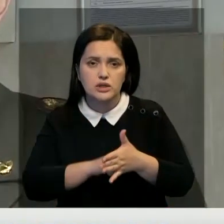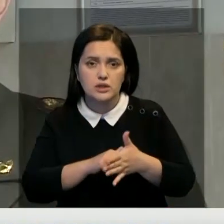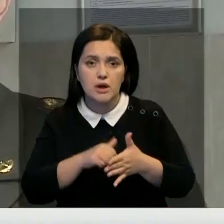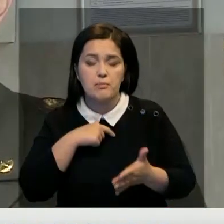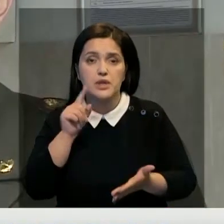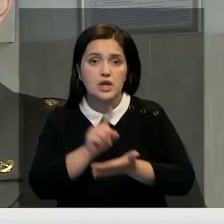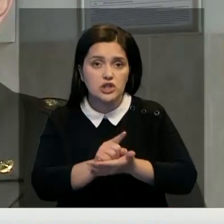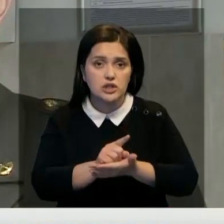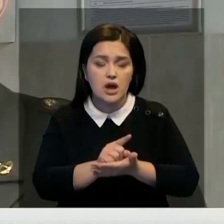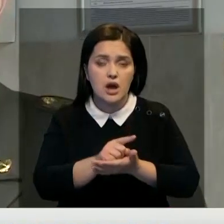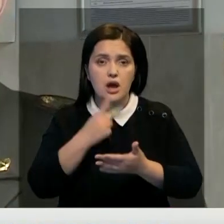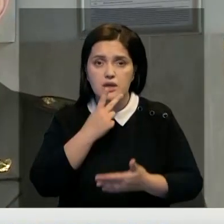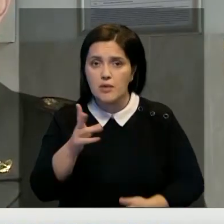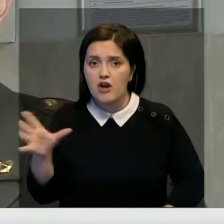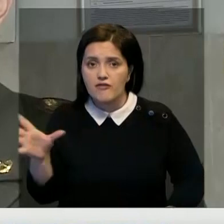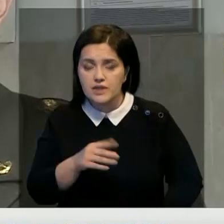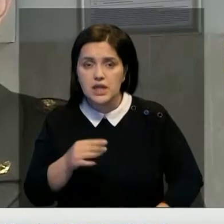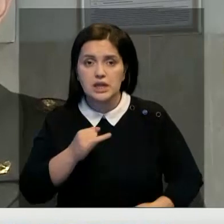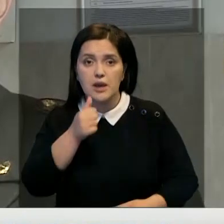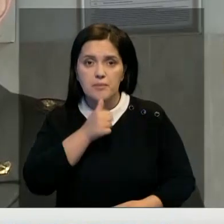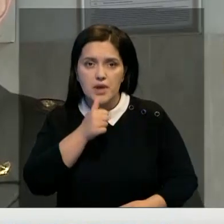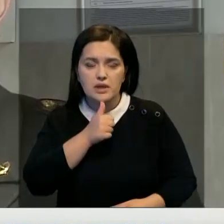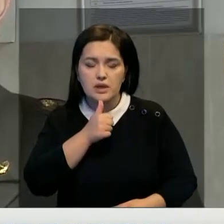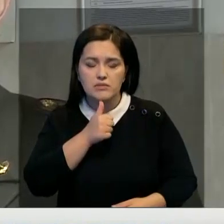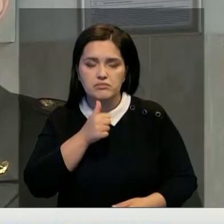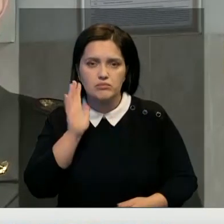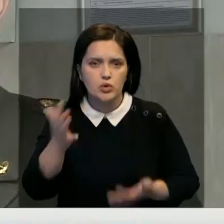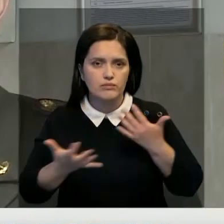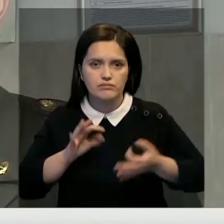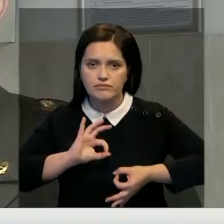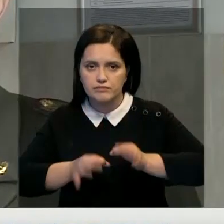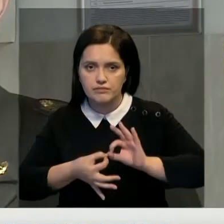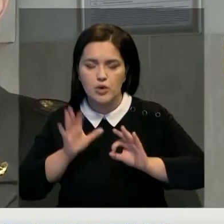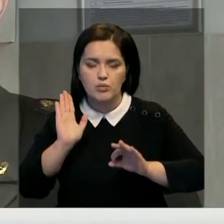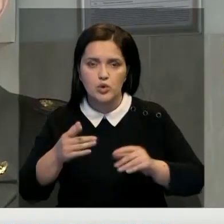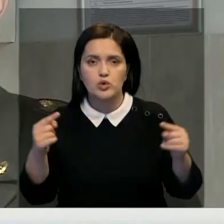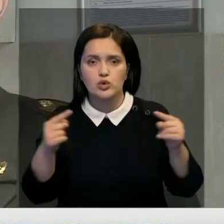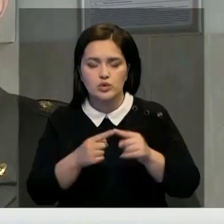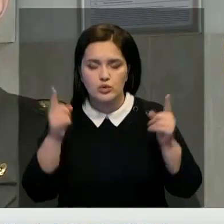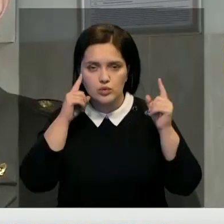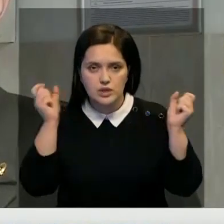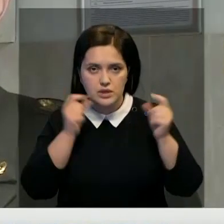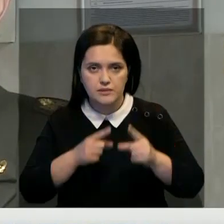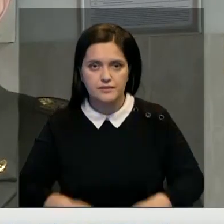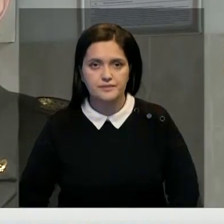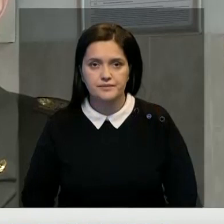рассмотреть все версии и методом исключения уже, значит, остановиться на наиболее вероятной.